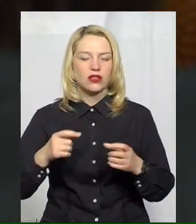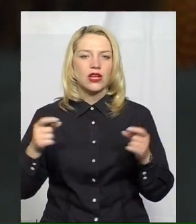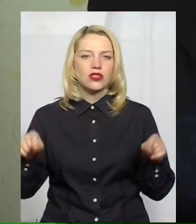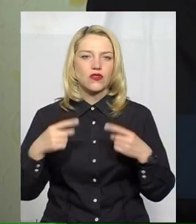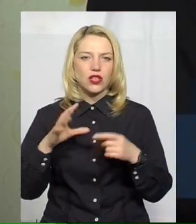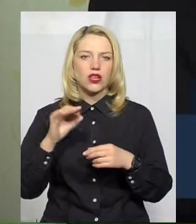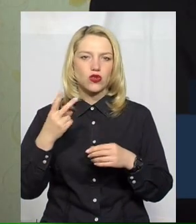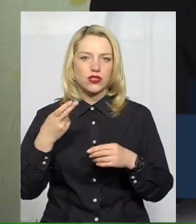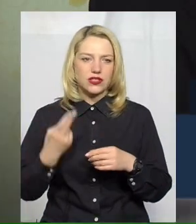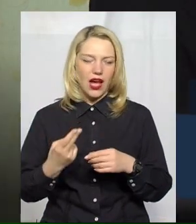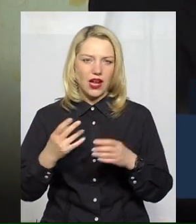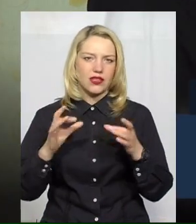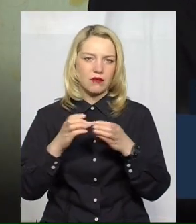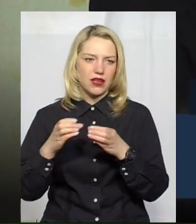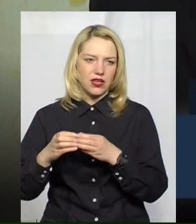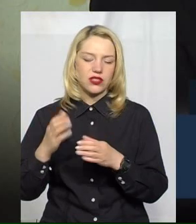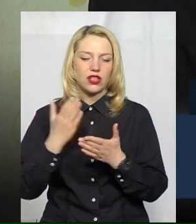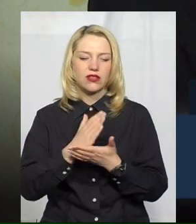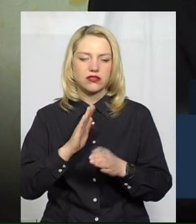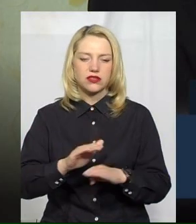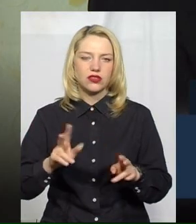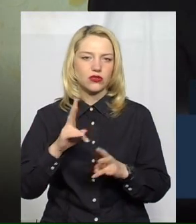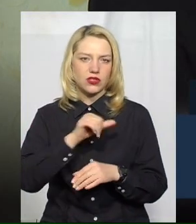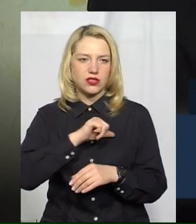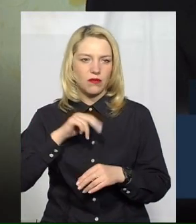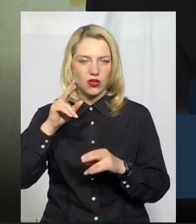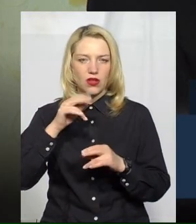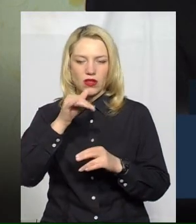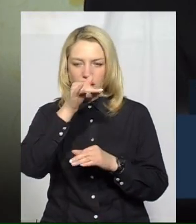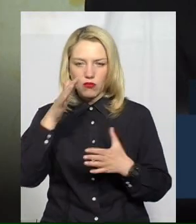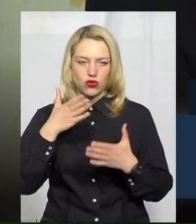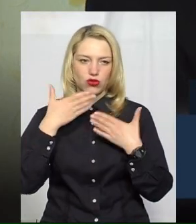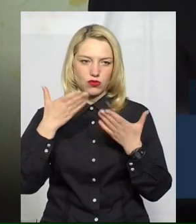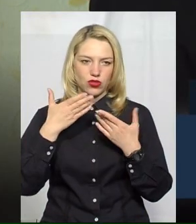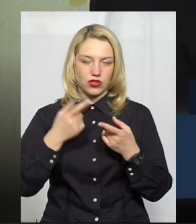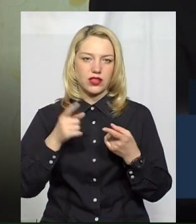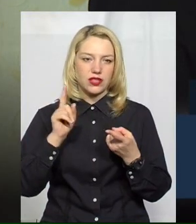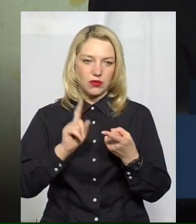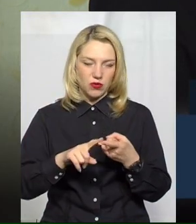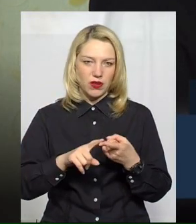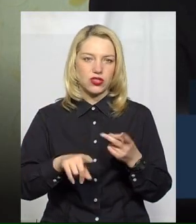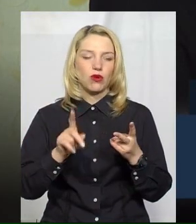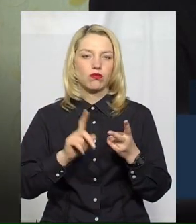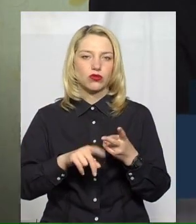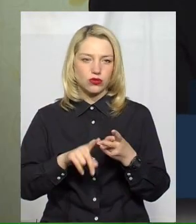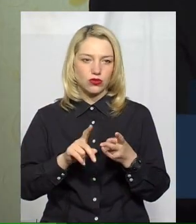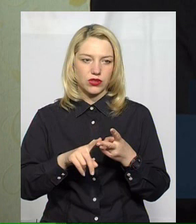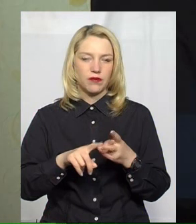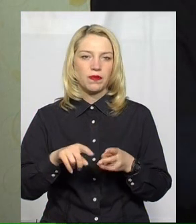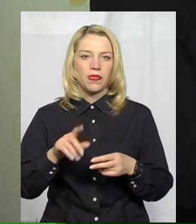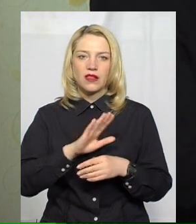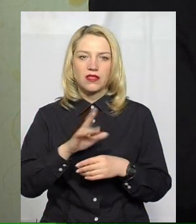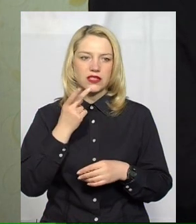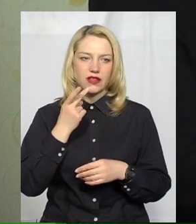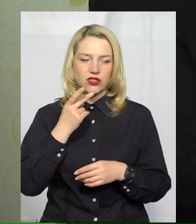з батьками. Є діти, які не можуть самі прочитати текст. Це перше. По-друге, не завжди